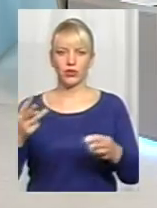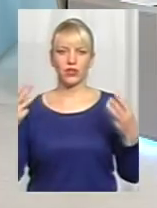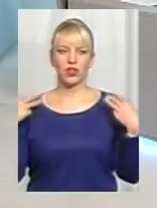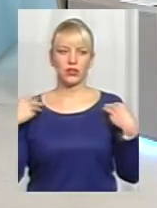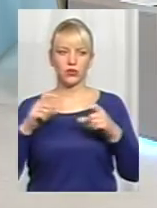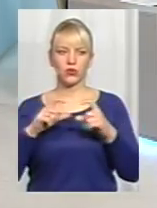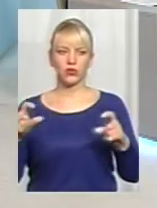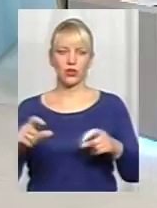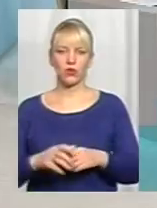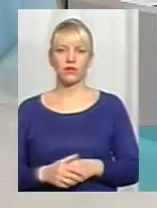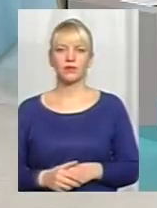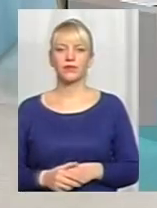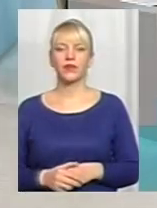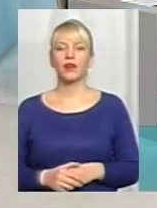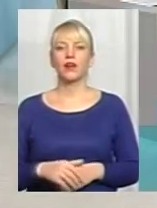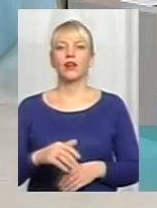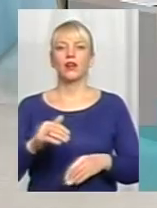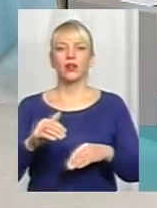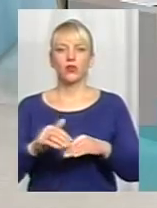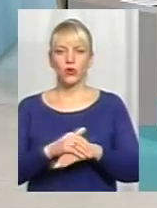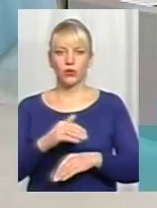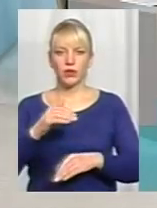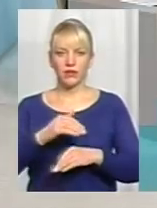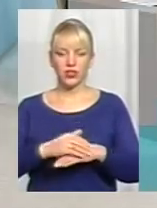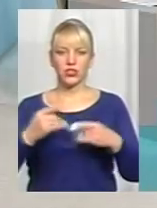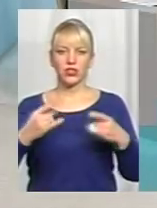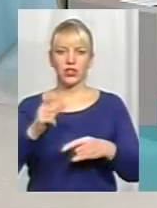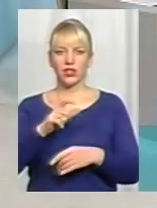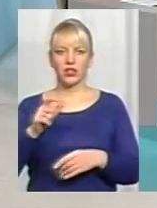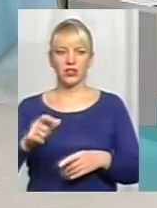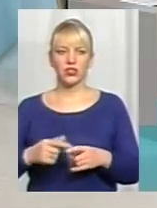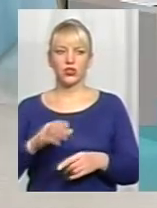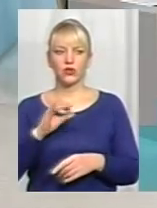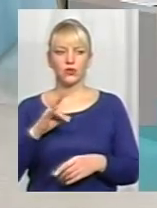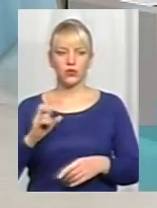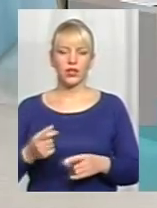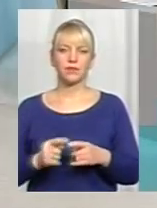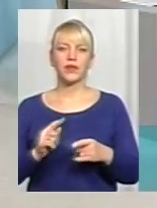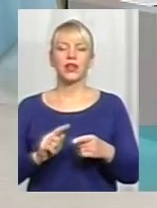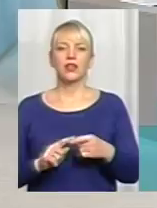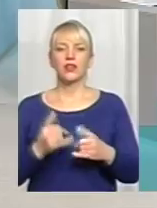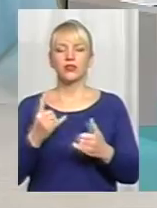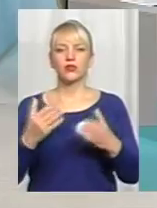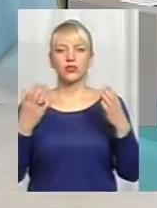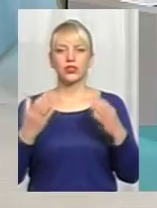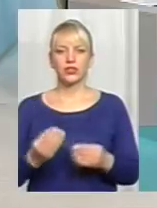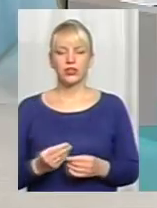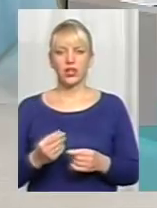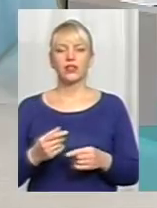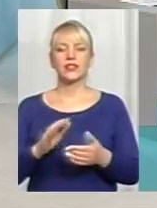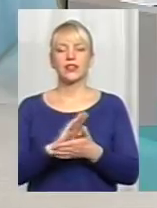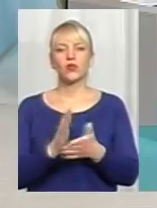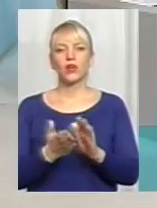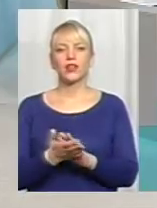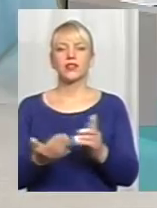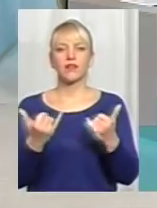відплутті. Пане Олександр. Добрий вечір, телеглядачі, пані Юно. Ситуація на сьогоднішній день в установі складається